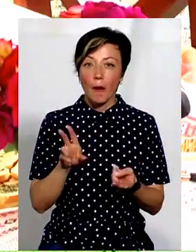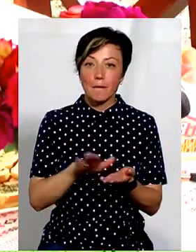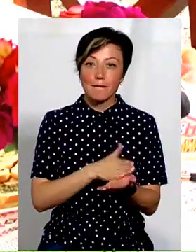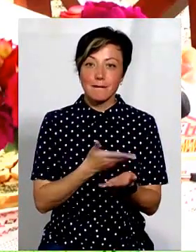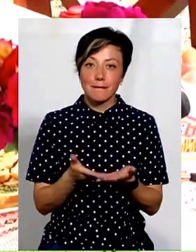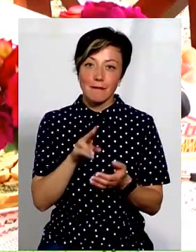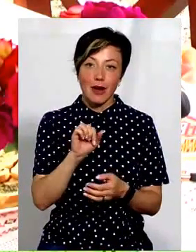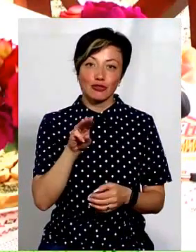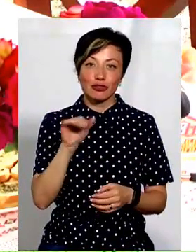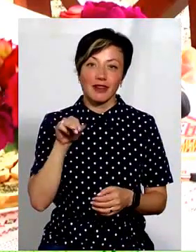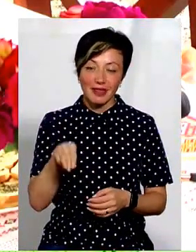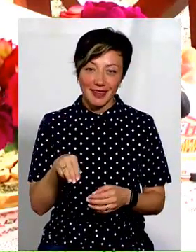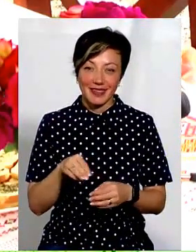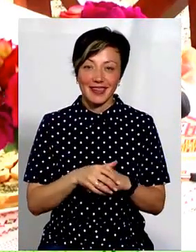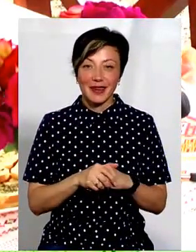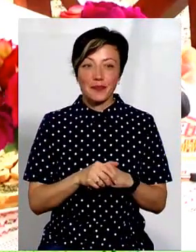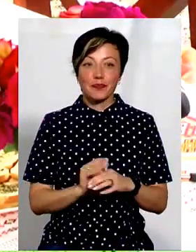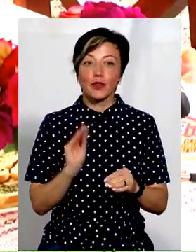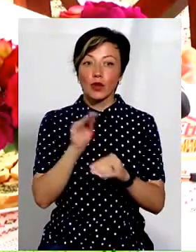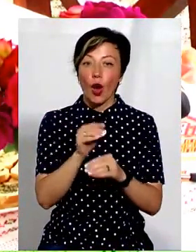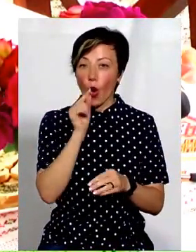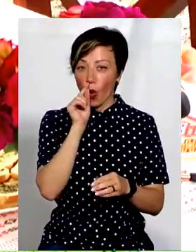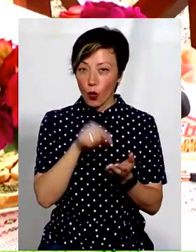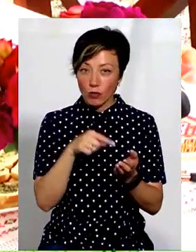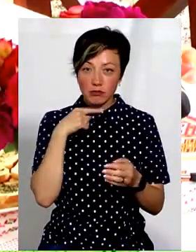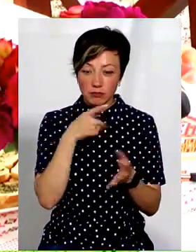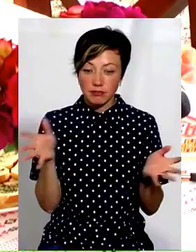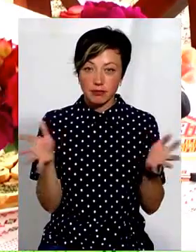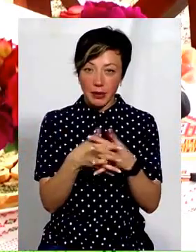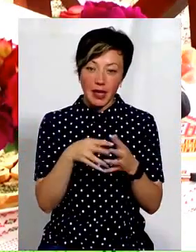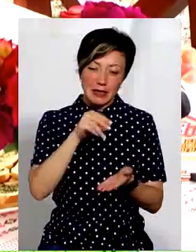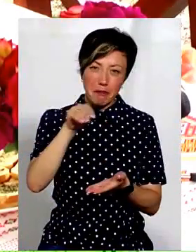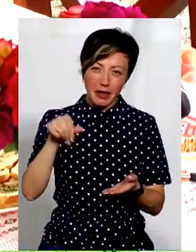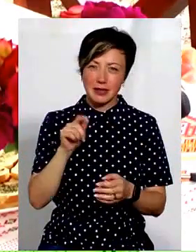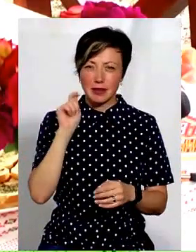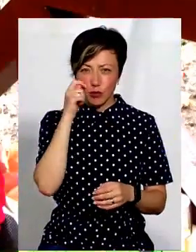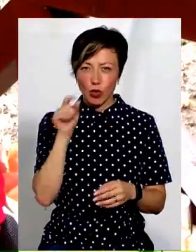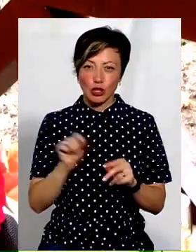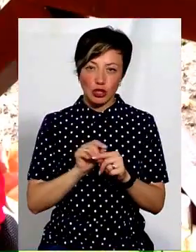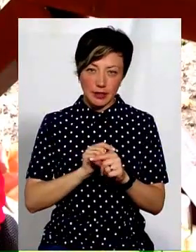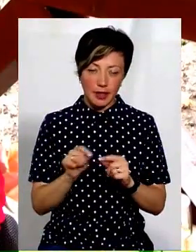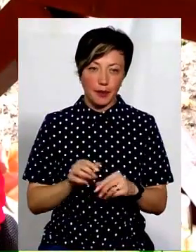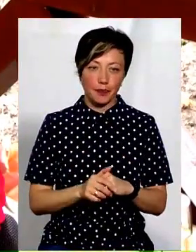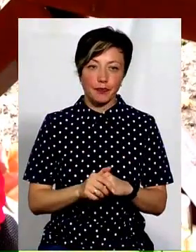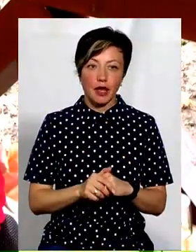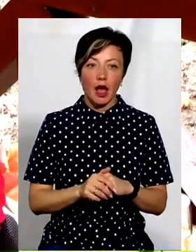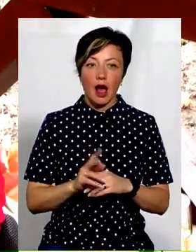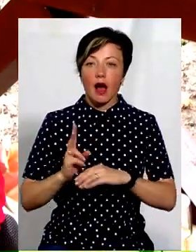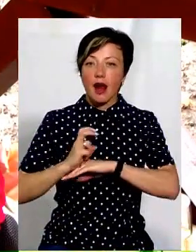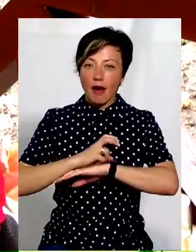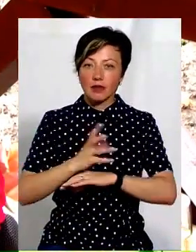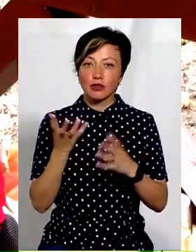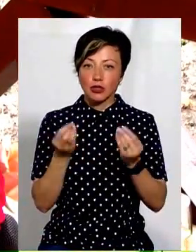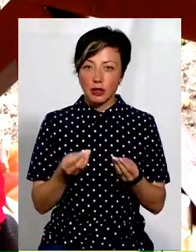Туди додається ще трошечки курячого філе, спеції, ну і цибуля, і чесник. До равлика ми подаємо ще